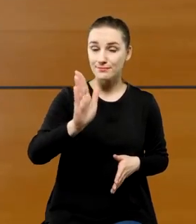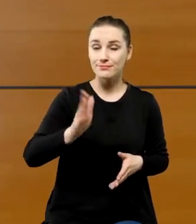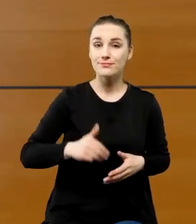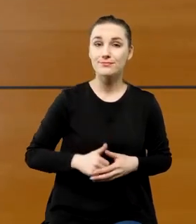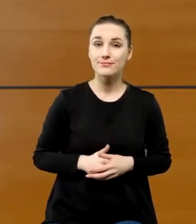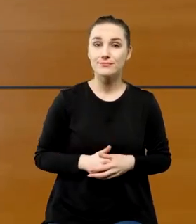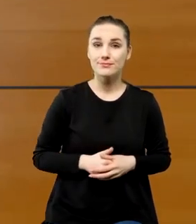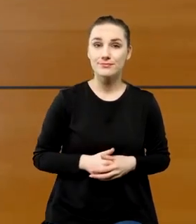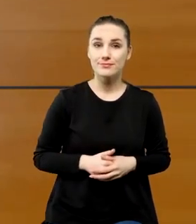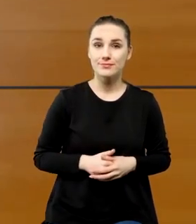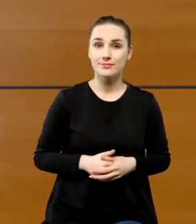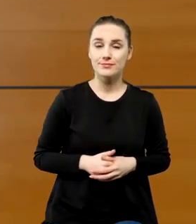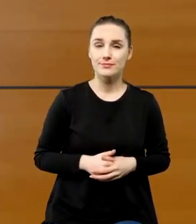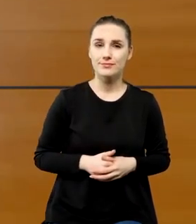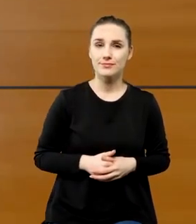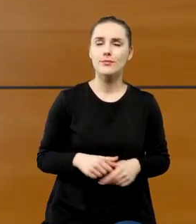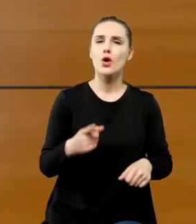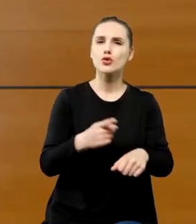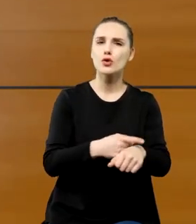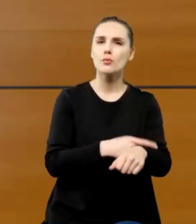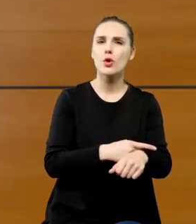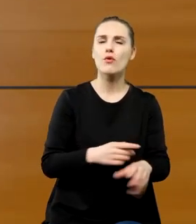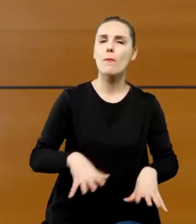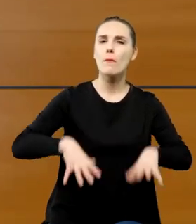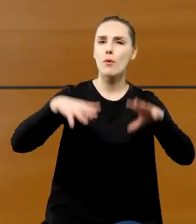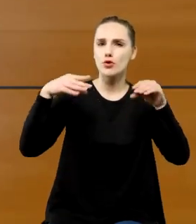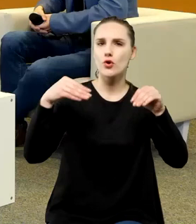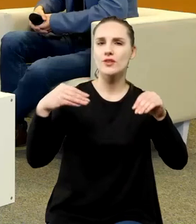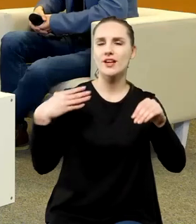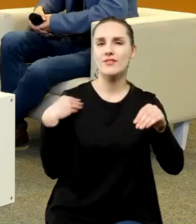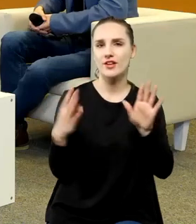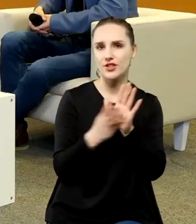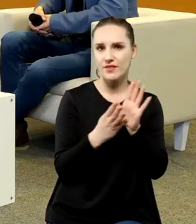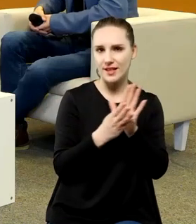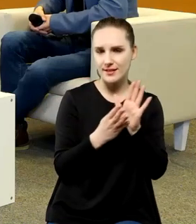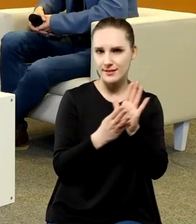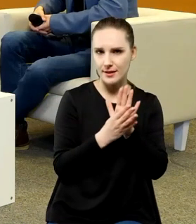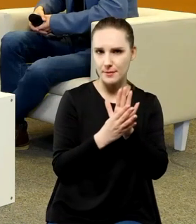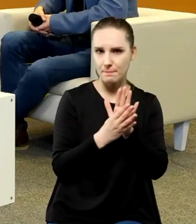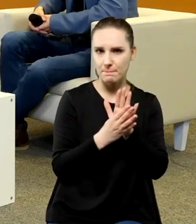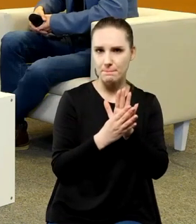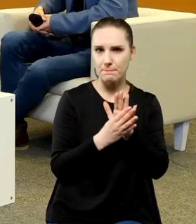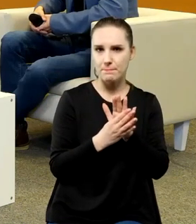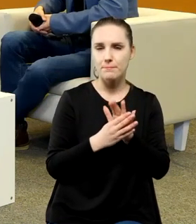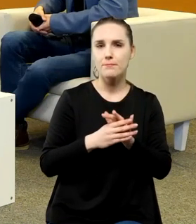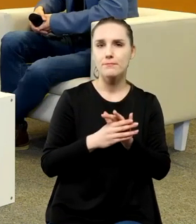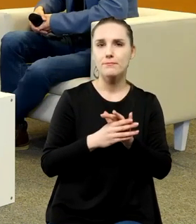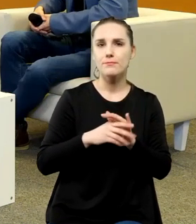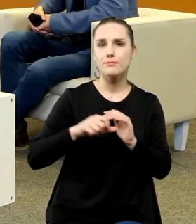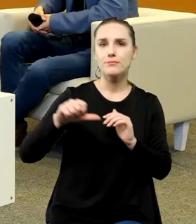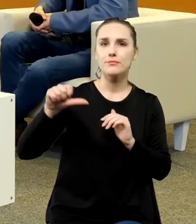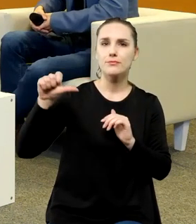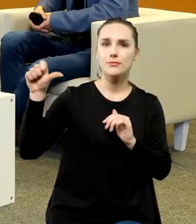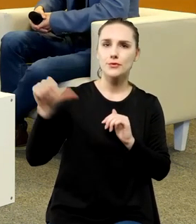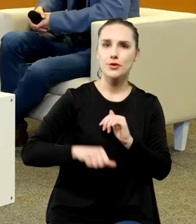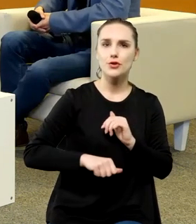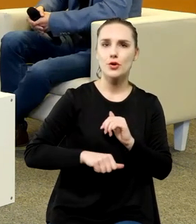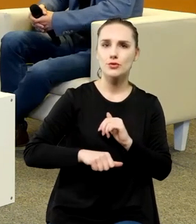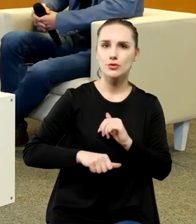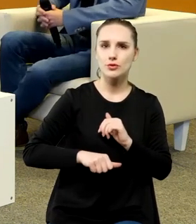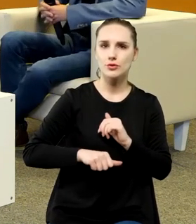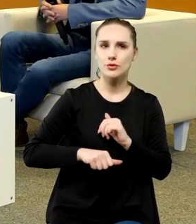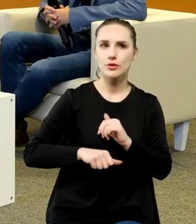jakby tworzy się na początku XIX wieku w 1800 roku Warszawskie